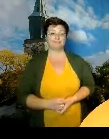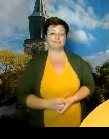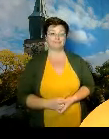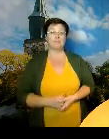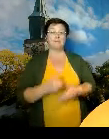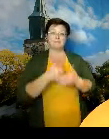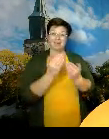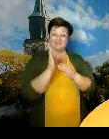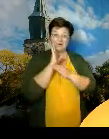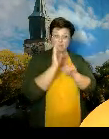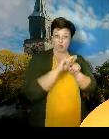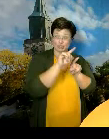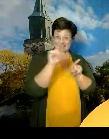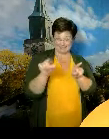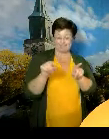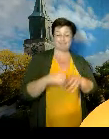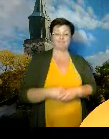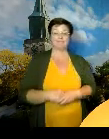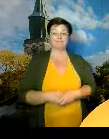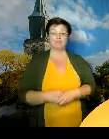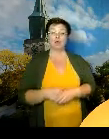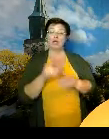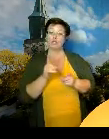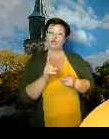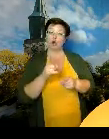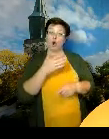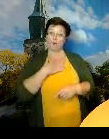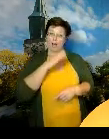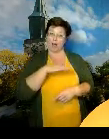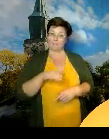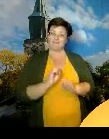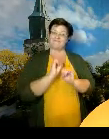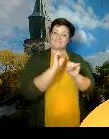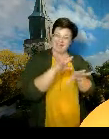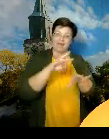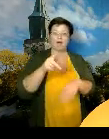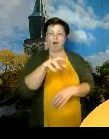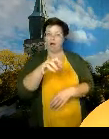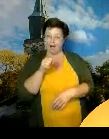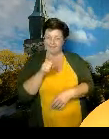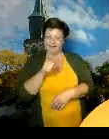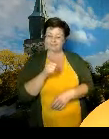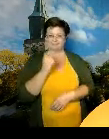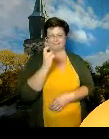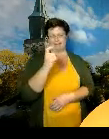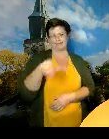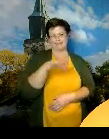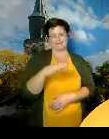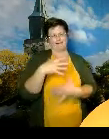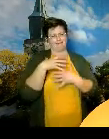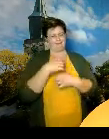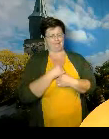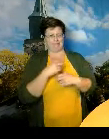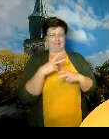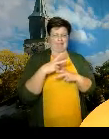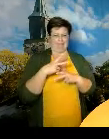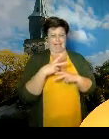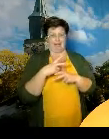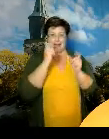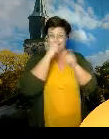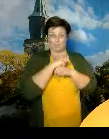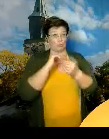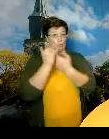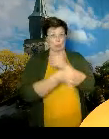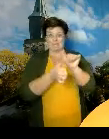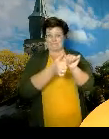Päiväkoteihin liittyen, kun tuodaan tai haetaan lapsia, siellä useasti ne eteistilat ovat ahtaita eikä välttämättä pystytä pitämään turvavälejä,